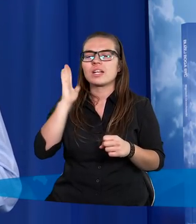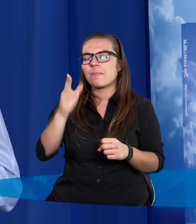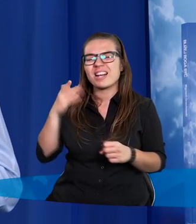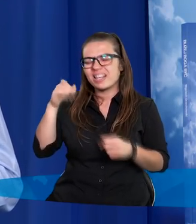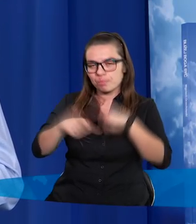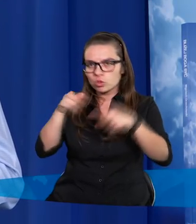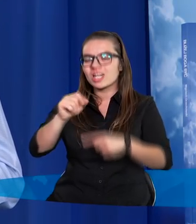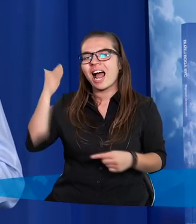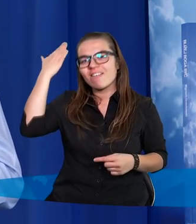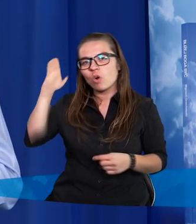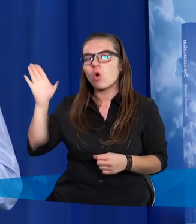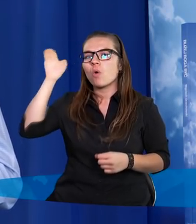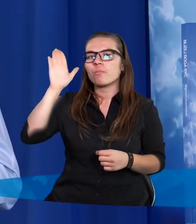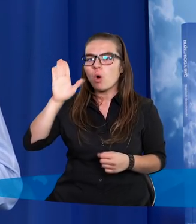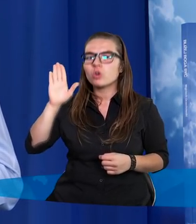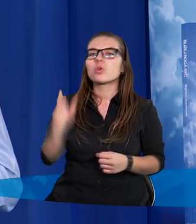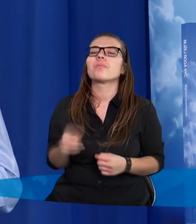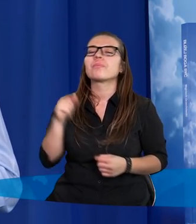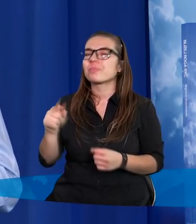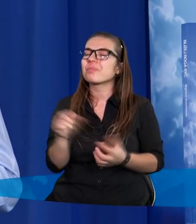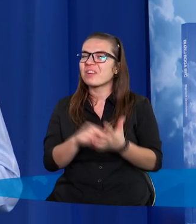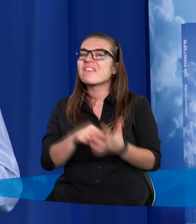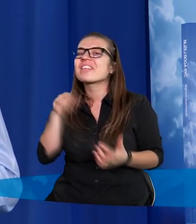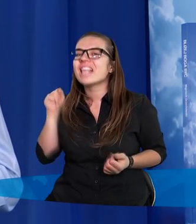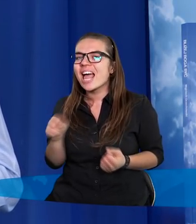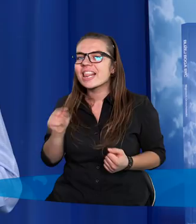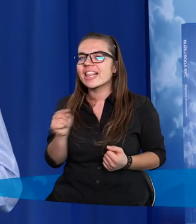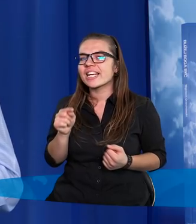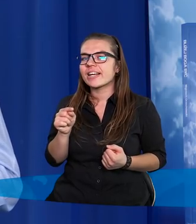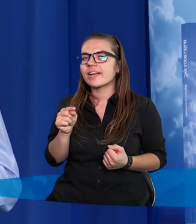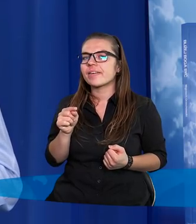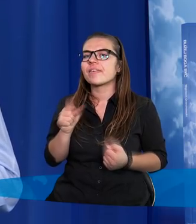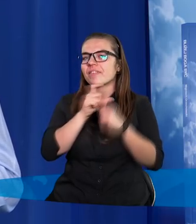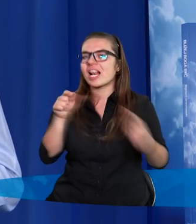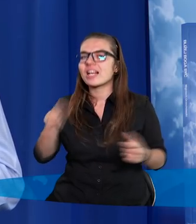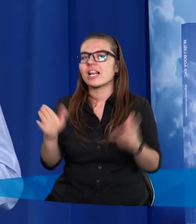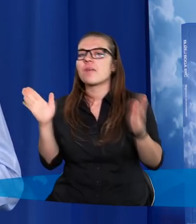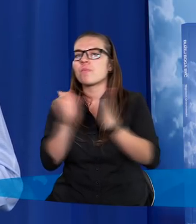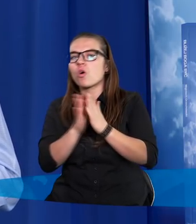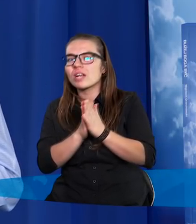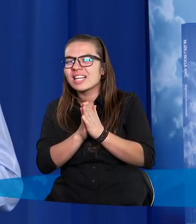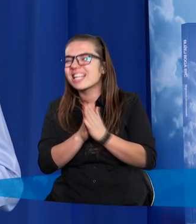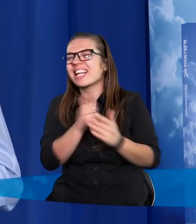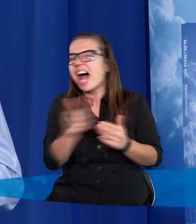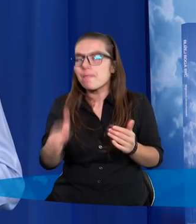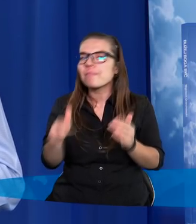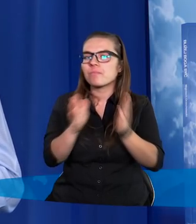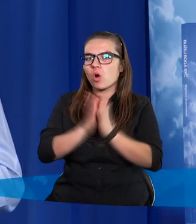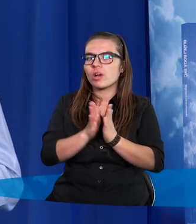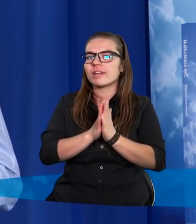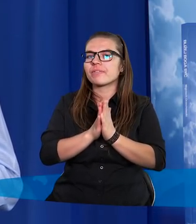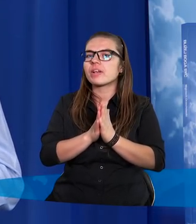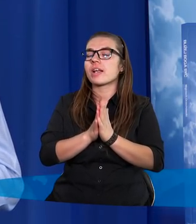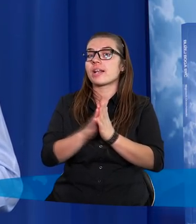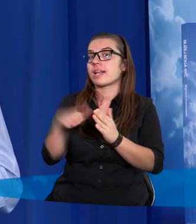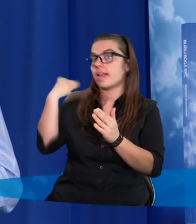za wolą Bożą. Ale wyobraźcie sobie, że właśnie wtedy, w czasie tej modlitwy, pisanej modlitwy, kiedy